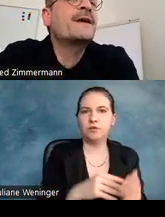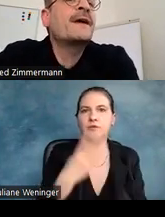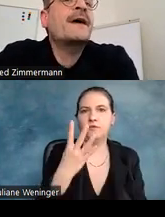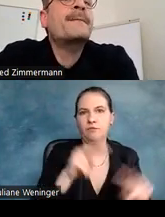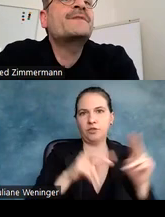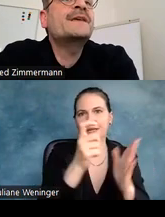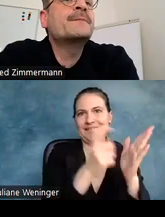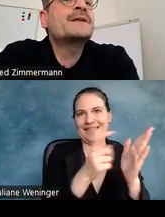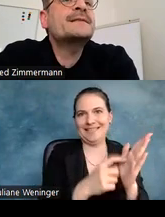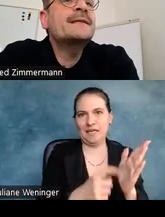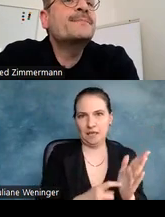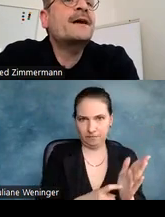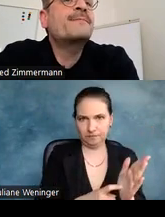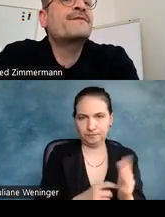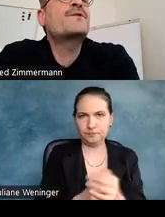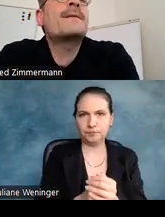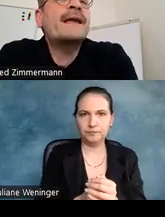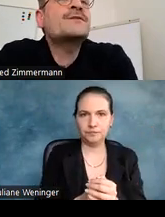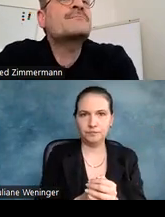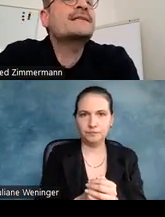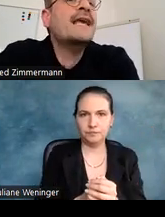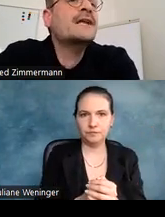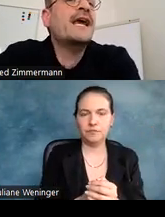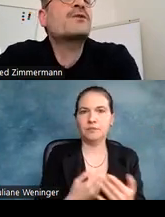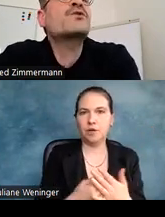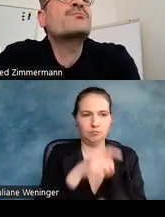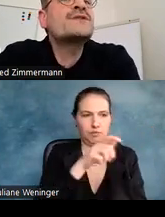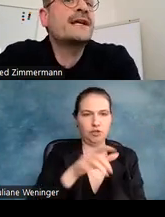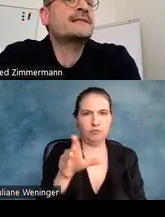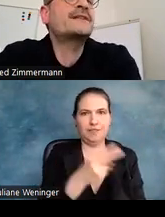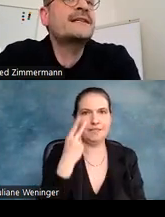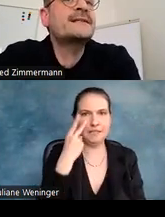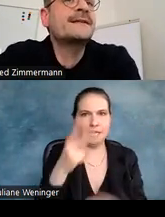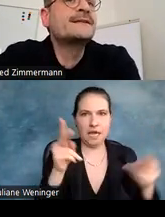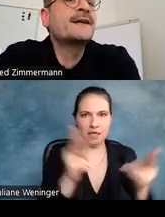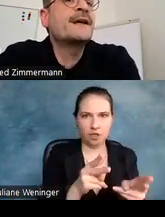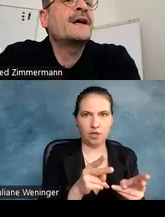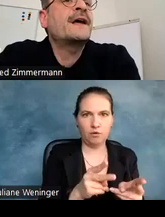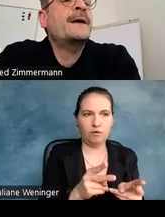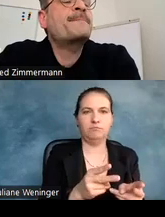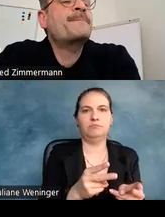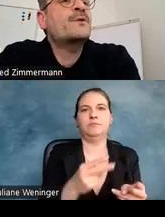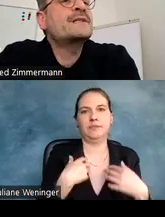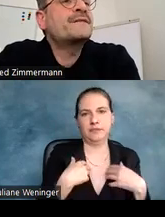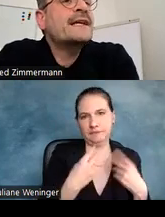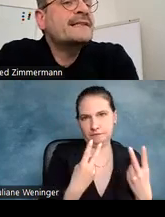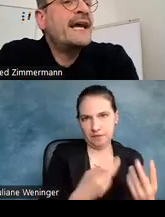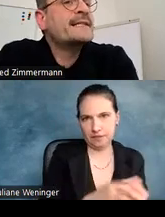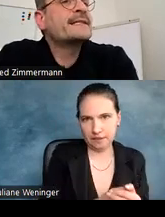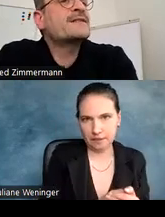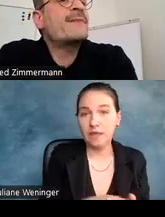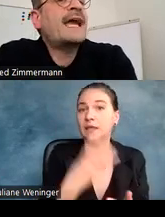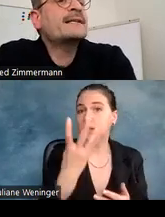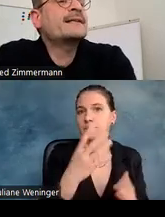gibt, die im Prinzip für Menschen mit Seheinschränkungen besonders wichtig sind. Und diese vier